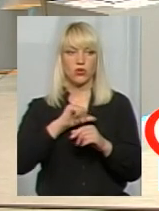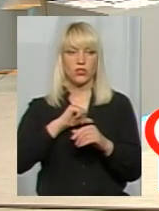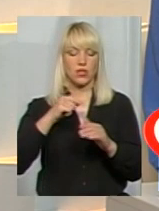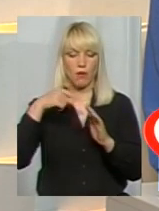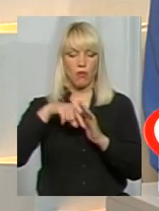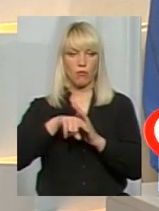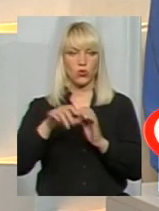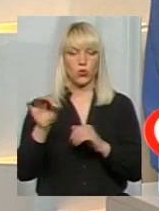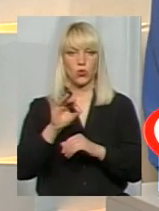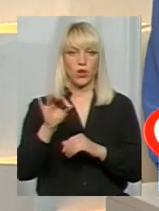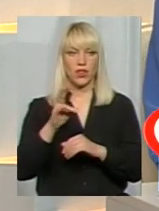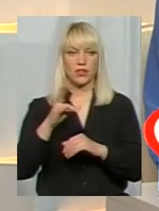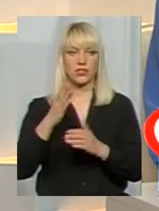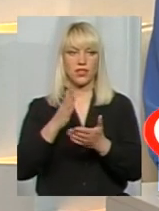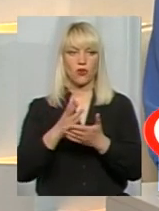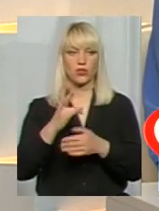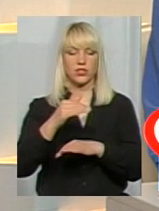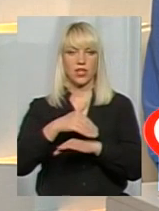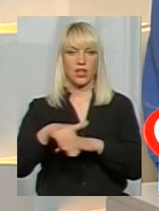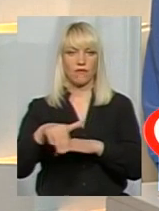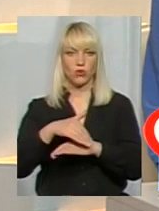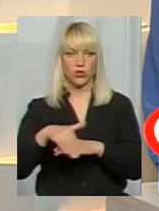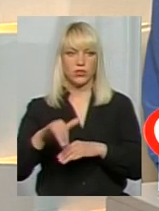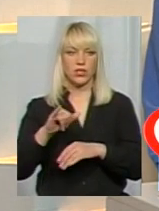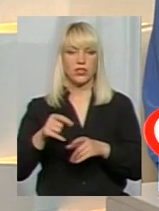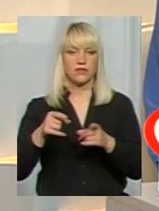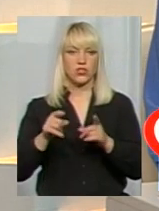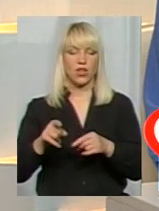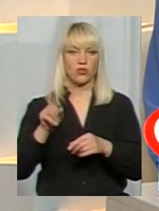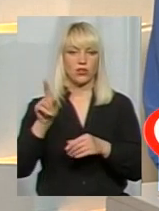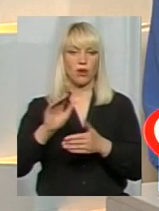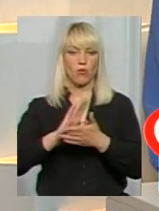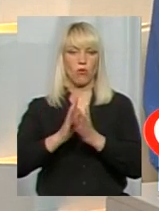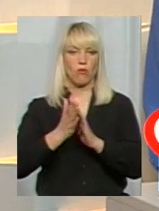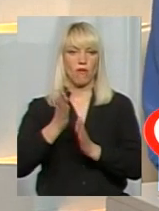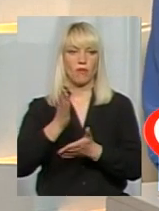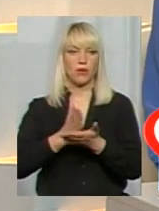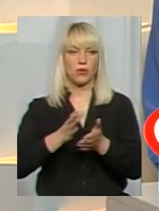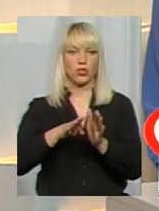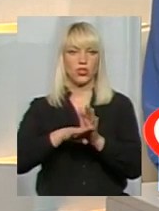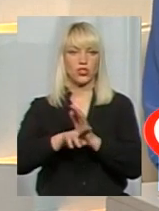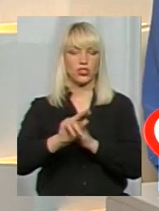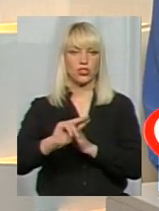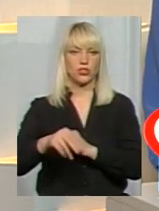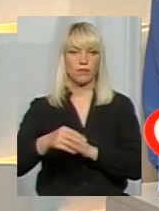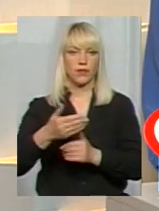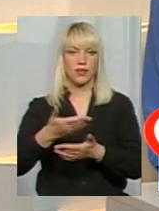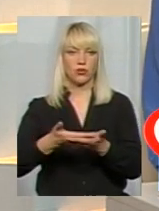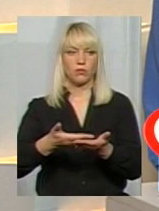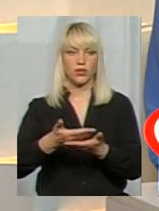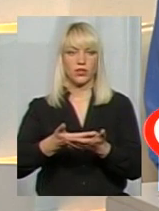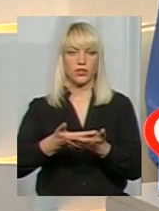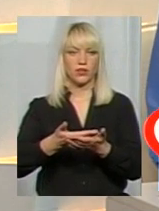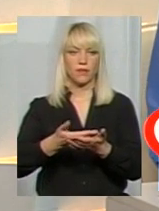приміщенні, туалет знаходиться на подвір'ї, і, звичайно, там умови перебування значно гірші, ніж, до прикладу, ми